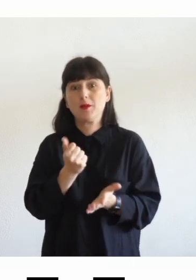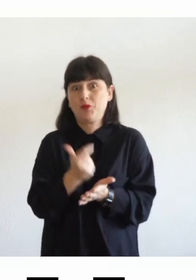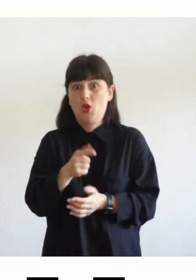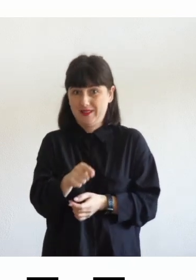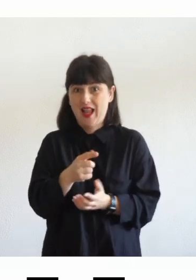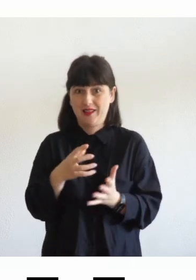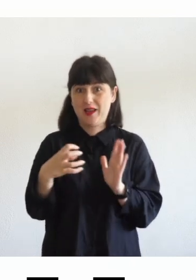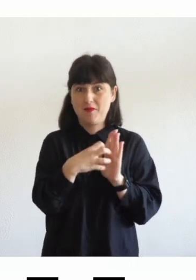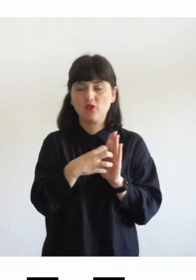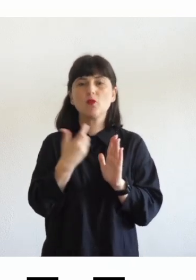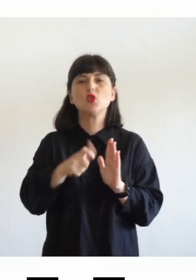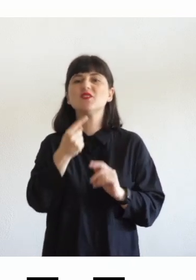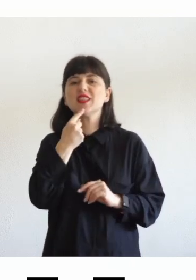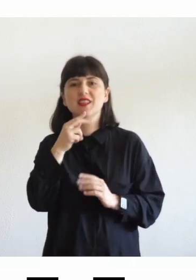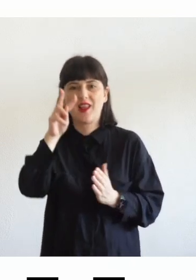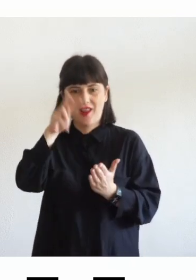quindi questo è un altro criterio